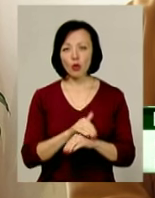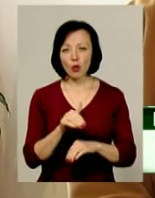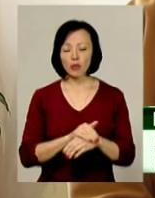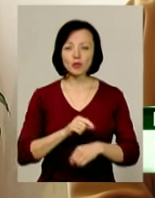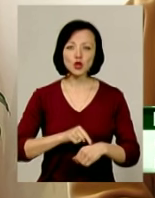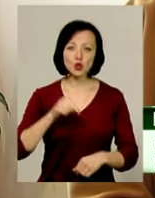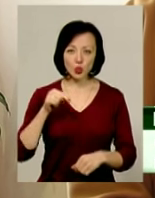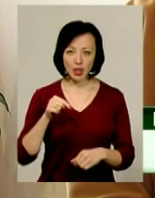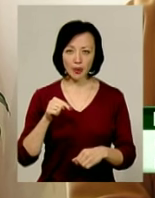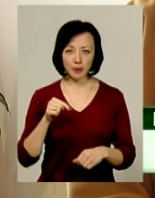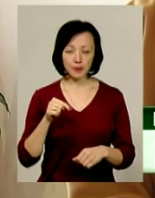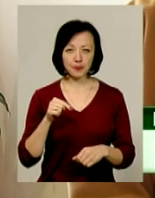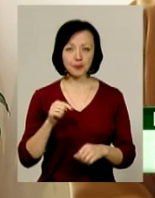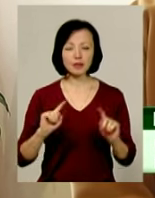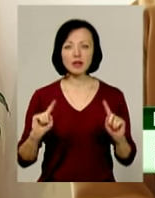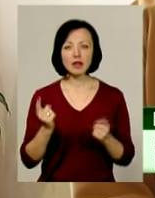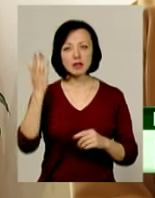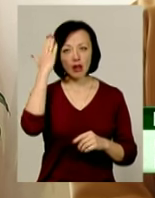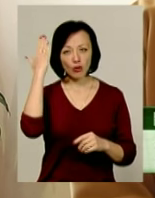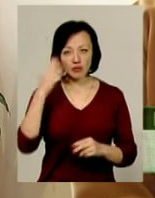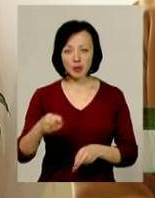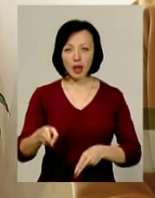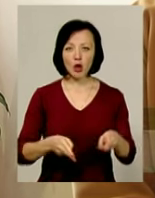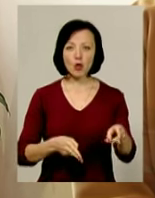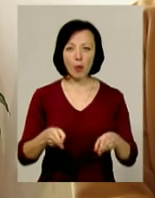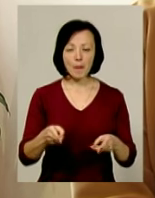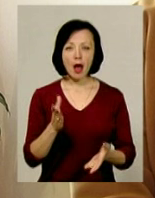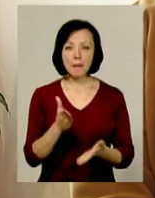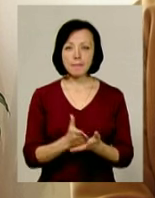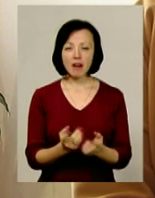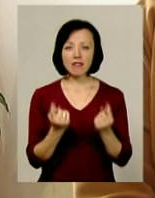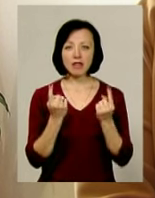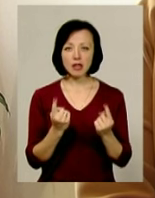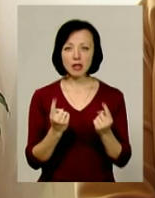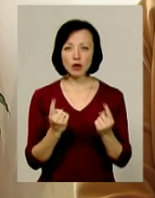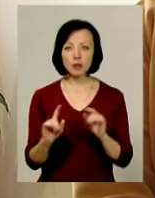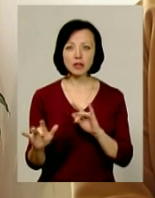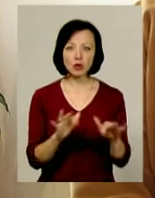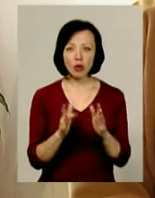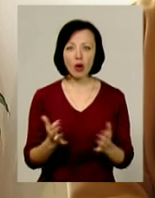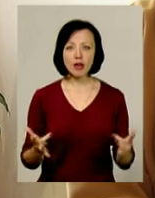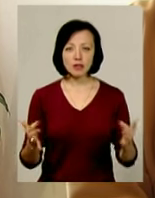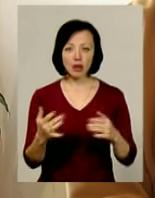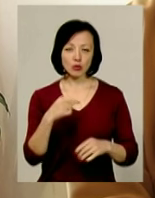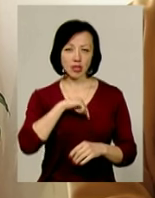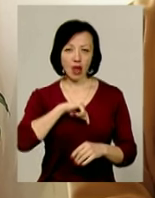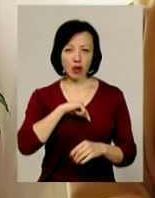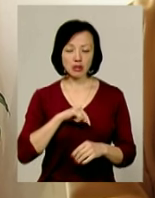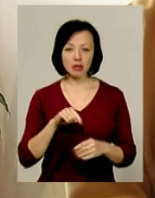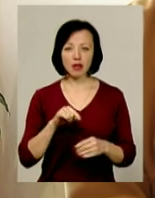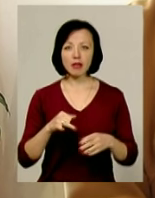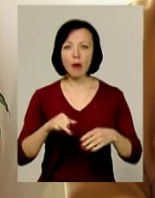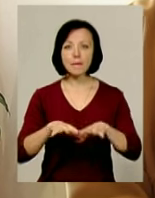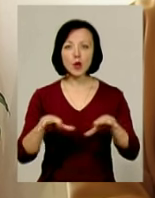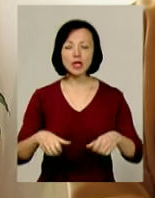чуйним, надзвичайно талановитим хірургом. Мав великі ділові організаторські якості. На посаді